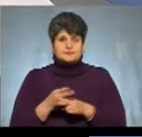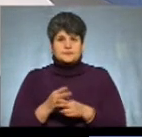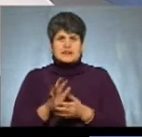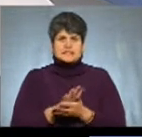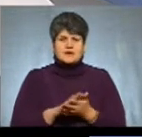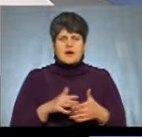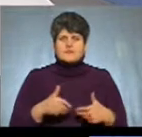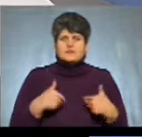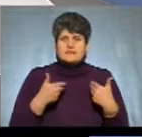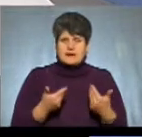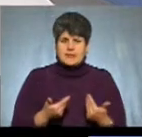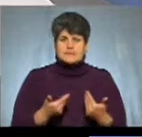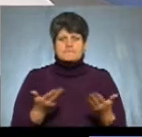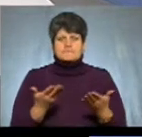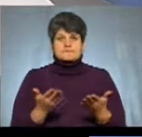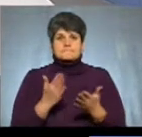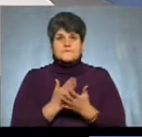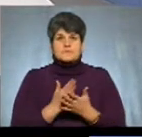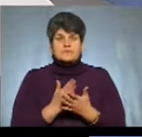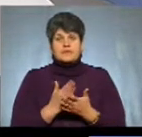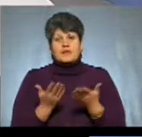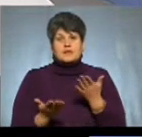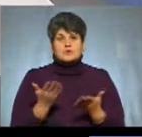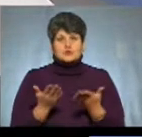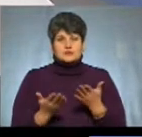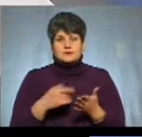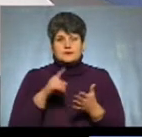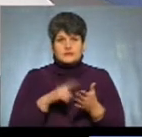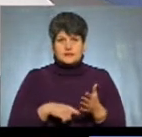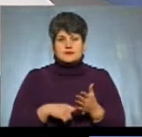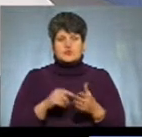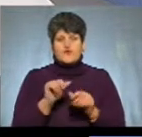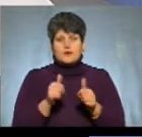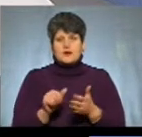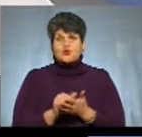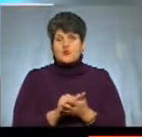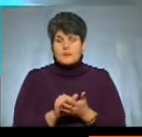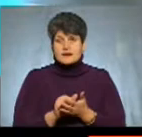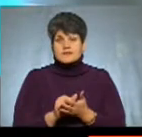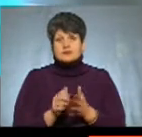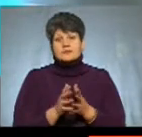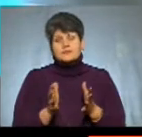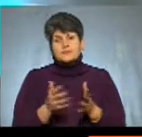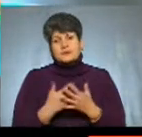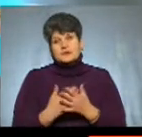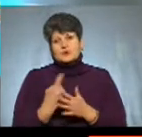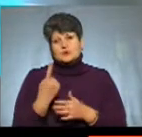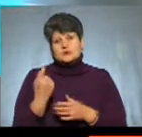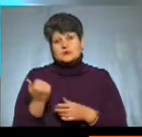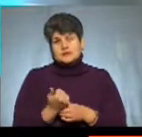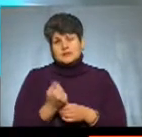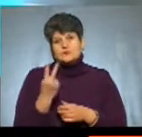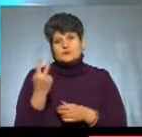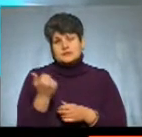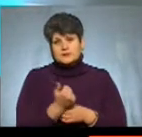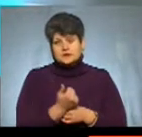звернень, які ставлять під сумнів достовірність оформлення документів, то переважно ми тиждень, до двох